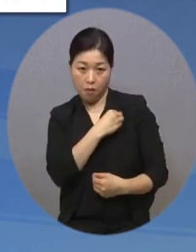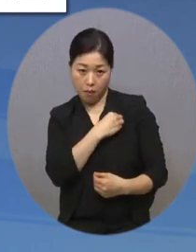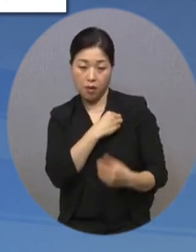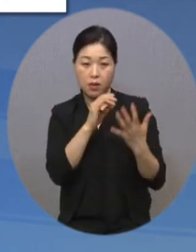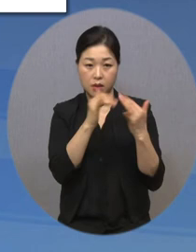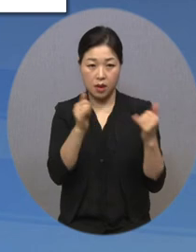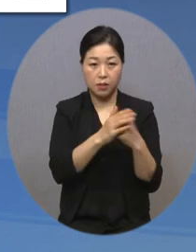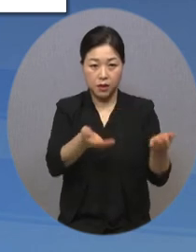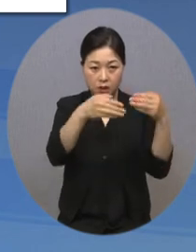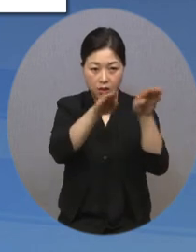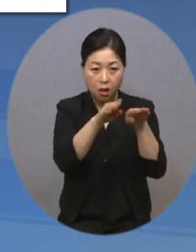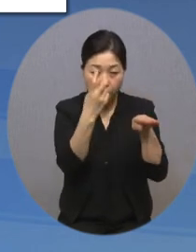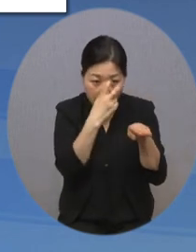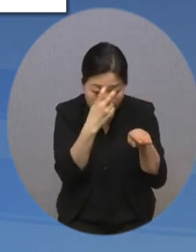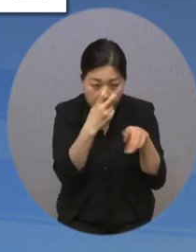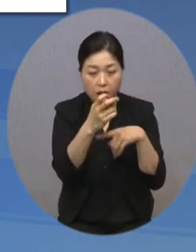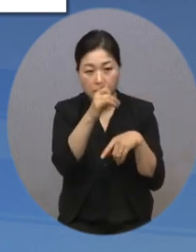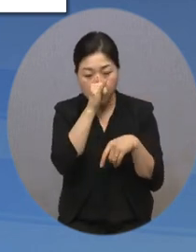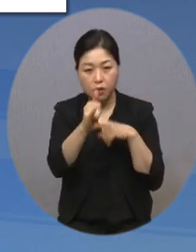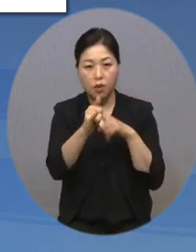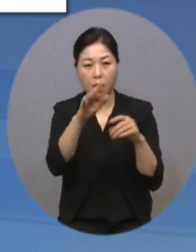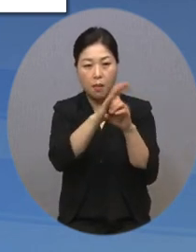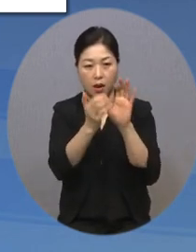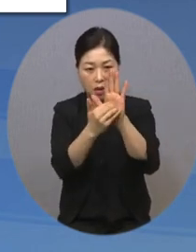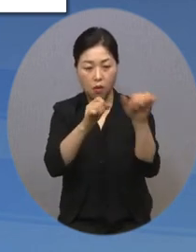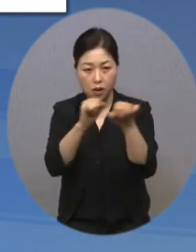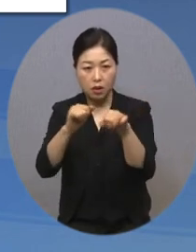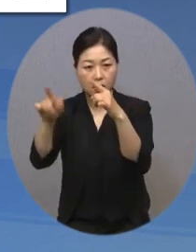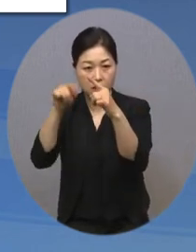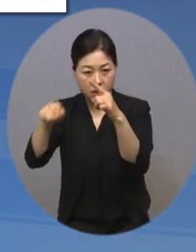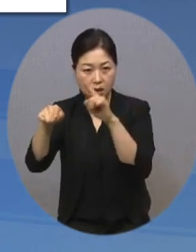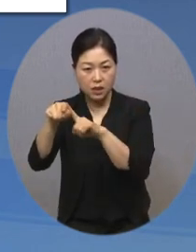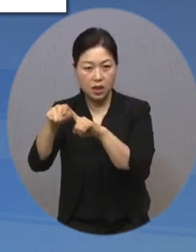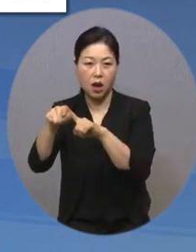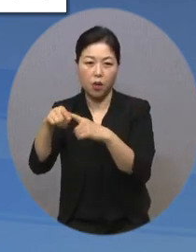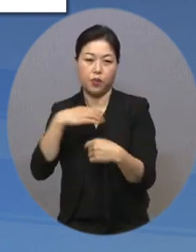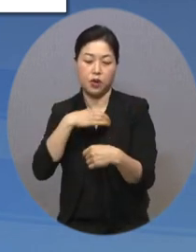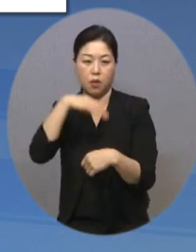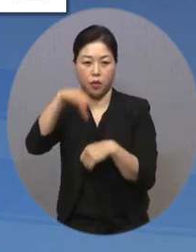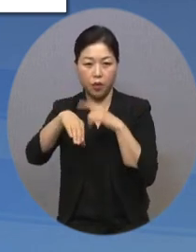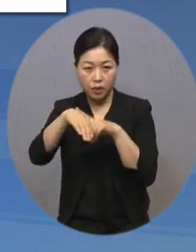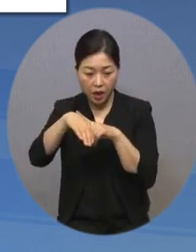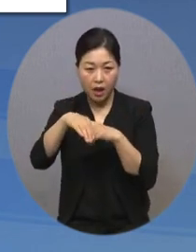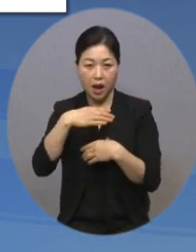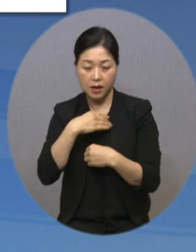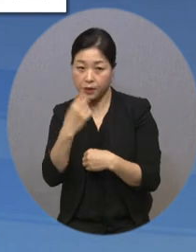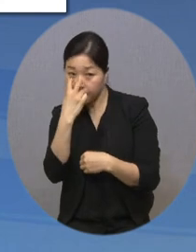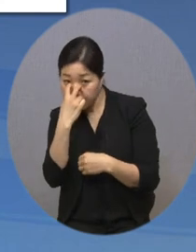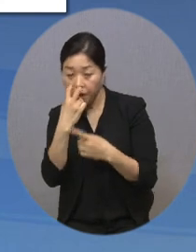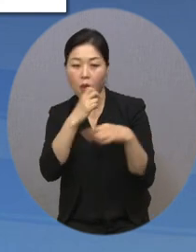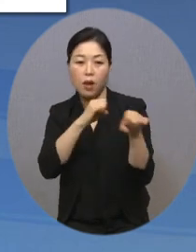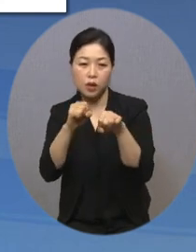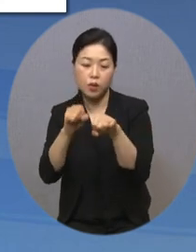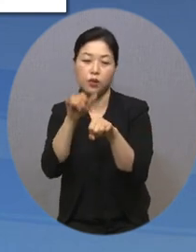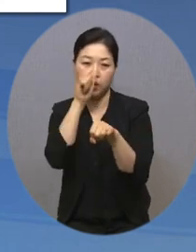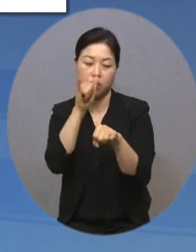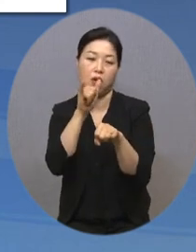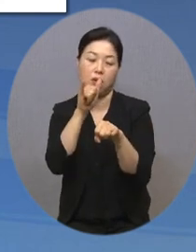방역활동, 1인 가구 밀집 지역 야간 순찰 등 안전문화 확산을 위해 활동하게 됩니다.